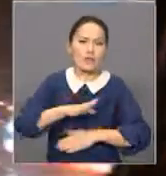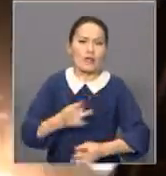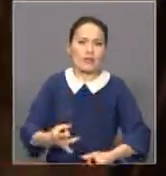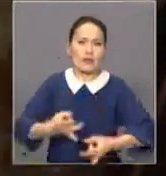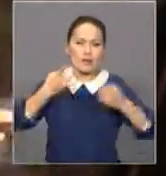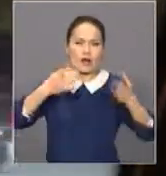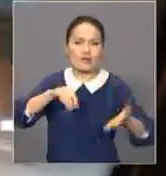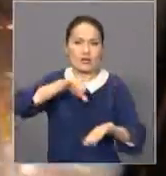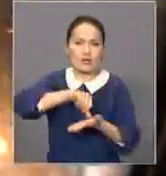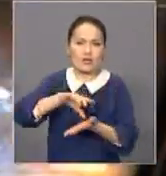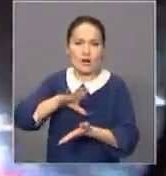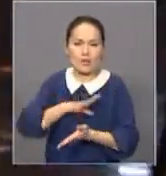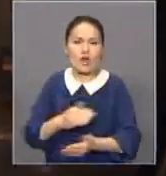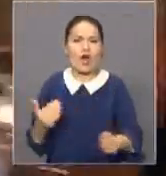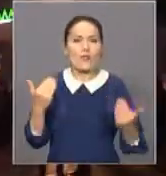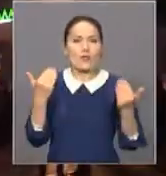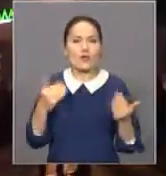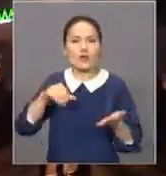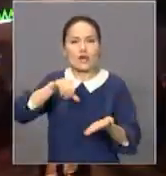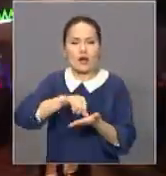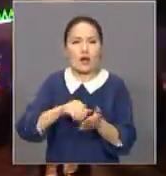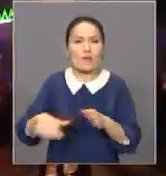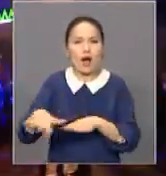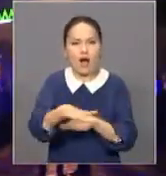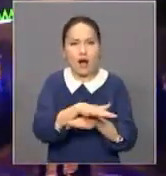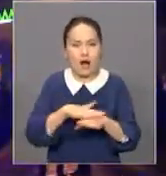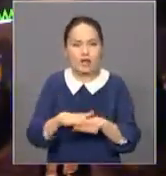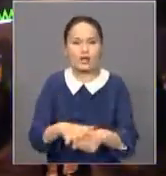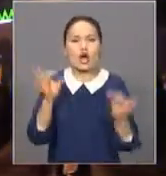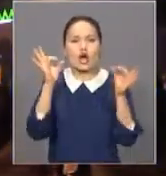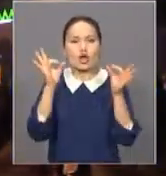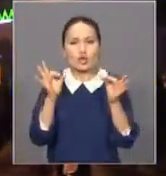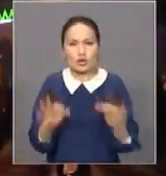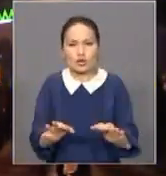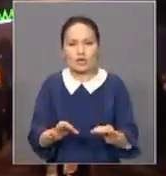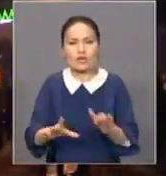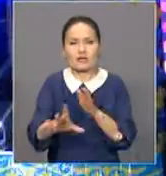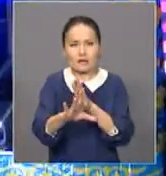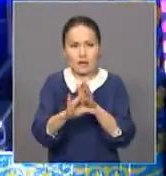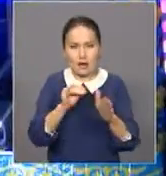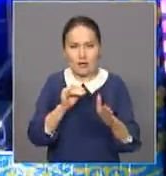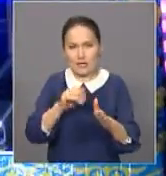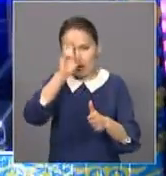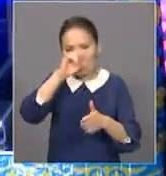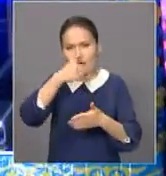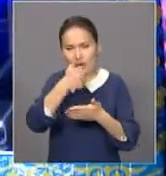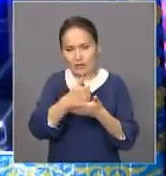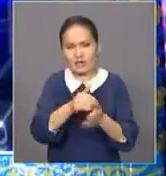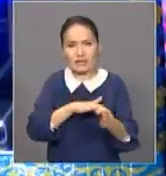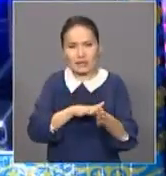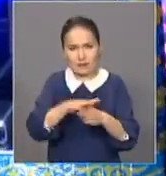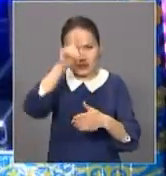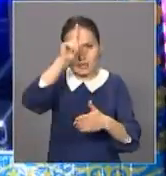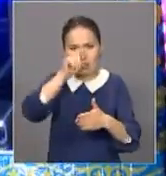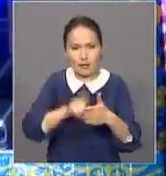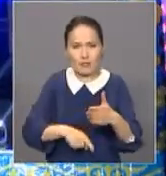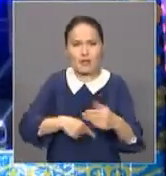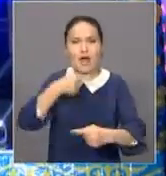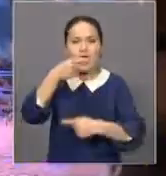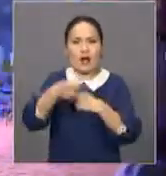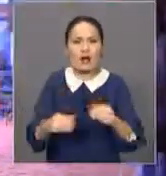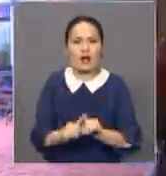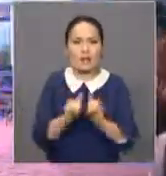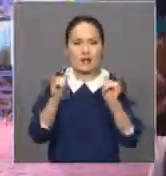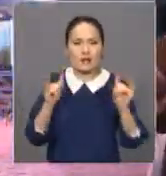аралап шықтым. Бүгінгі бұны кілдері қалықтың дұрыстан дау жасағанына бек сенімді. Елбасы қолғалыңған алқымды реформаларды ода нәрі